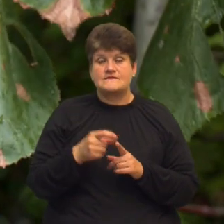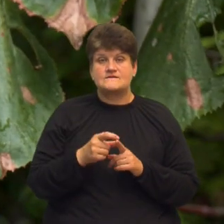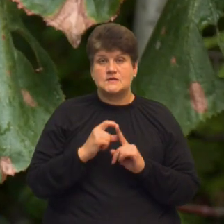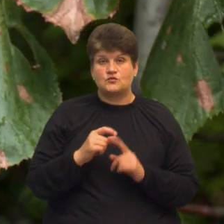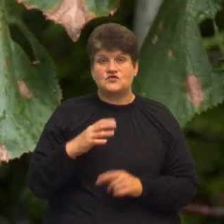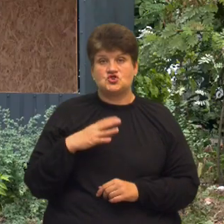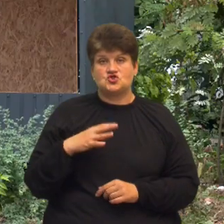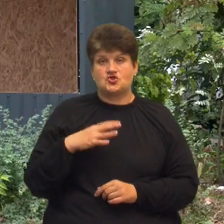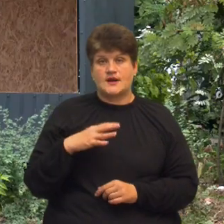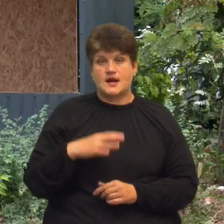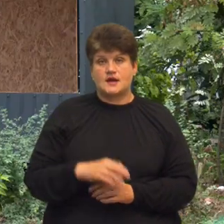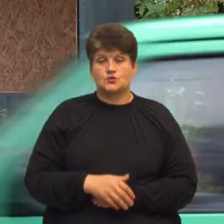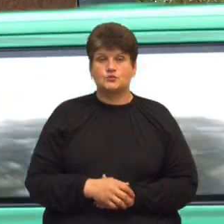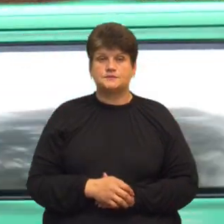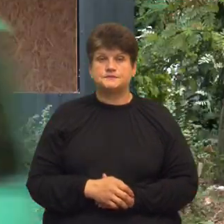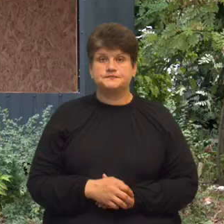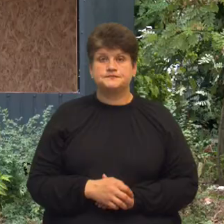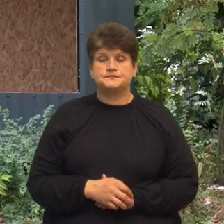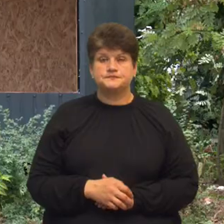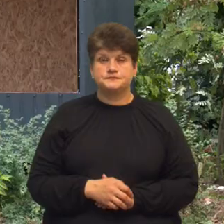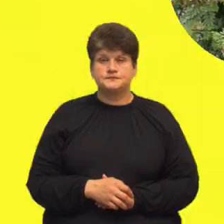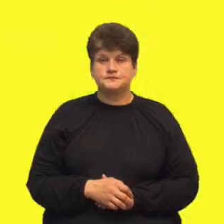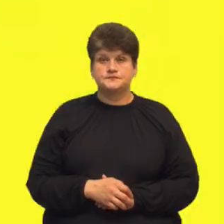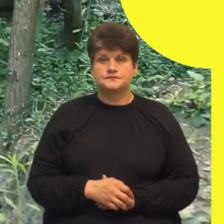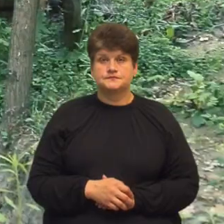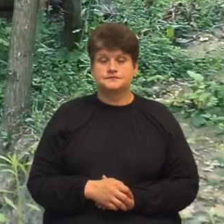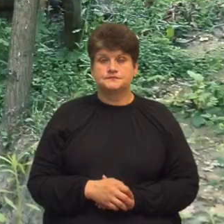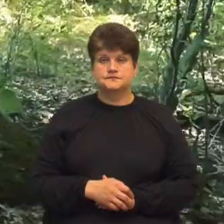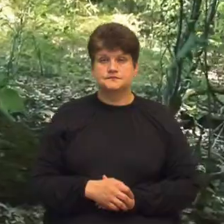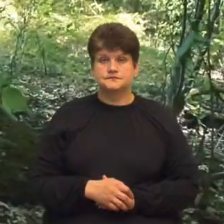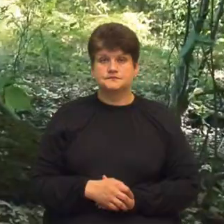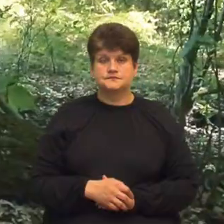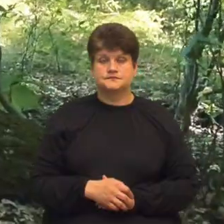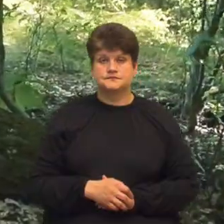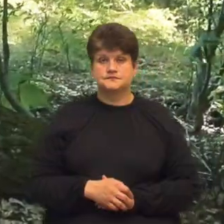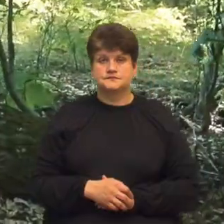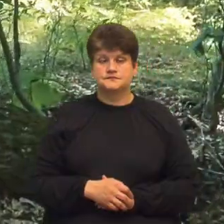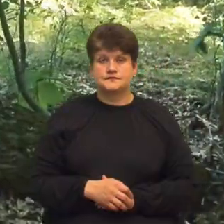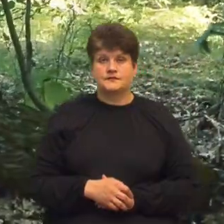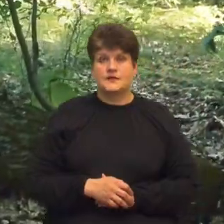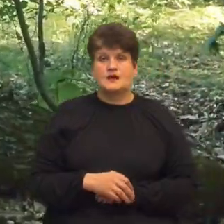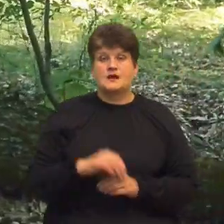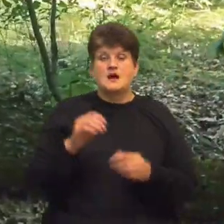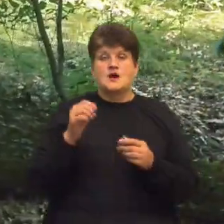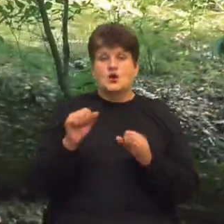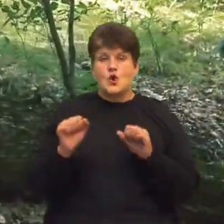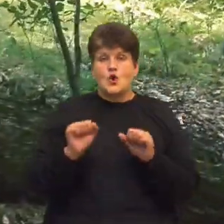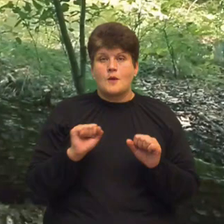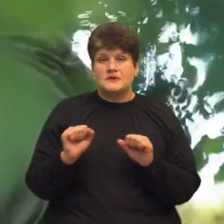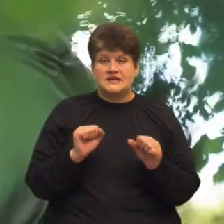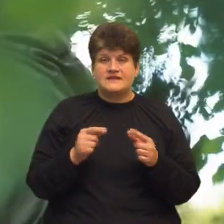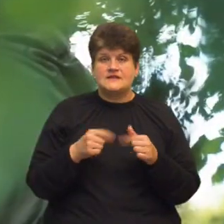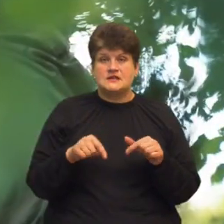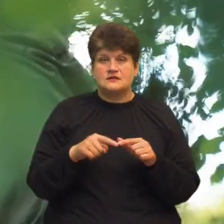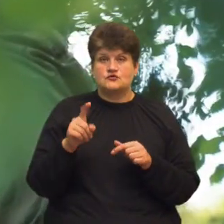Любов Гадомська, Андрій Міц, Суспільне новини, Тернопіль. Клаб – командир відділення механізованого взводу у 105